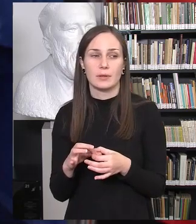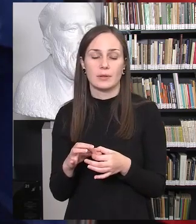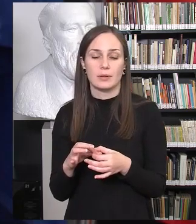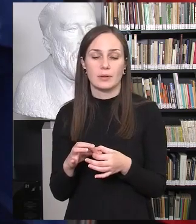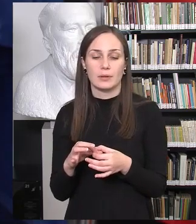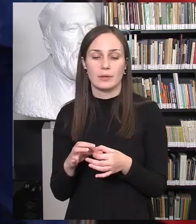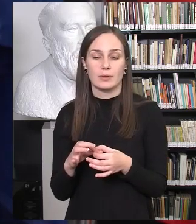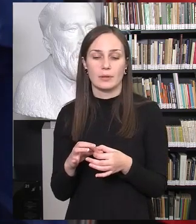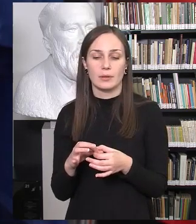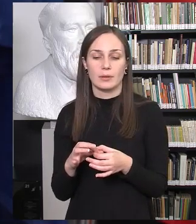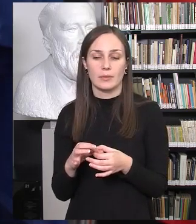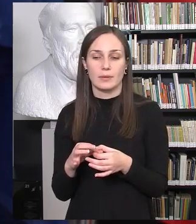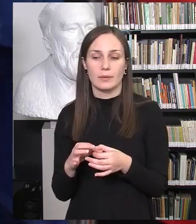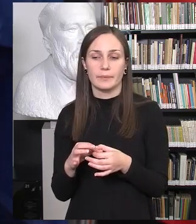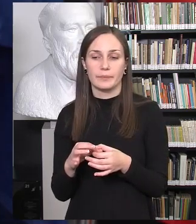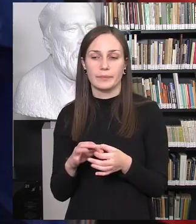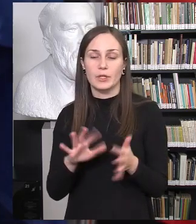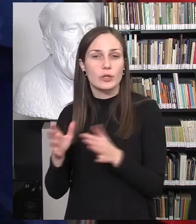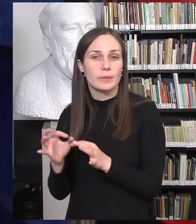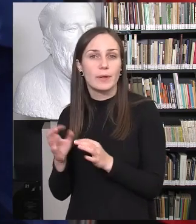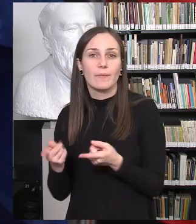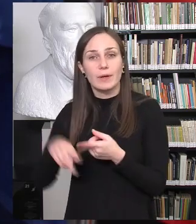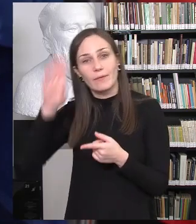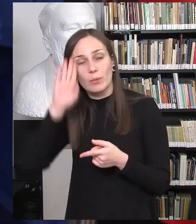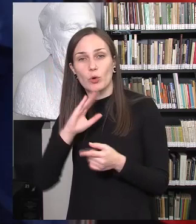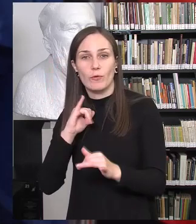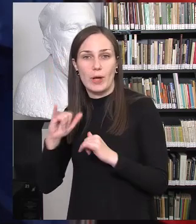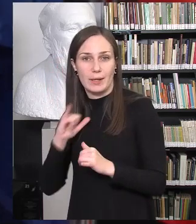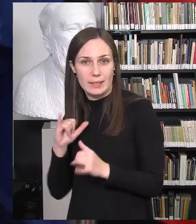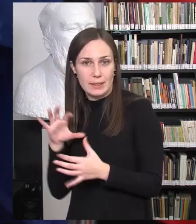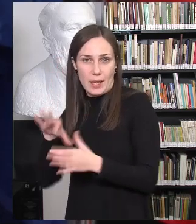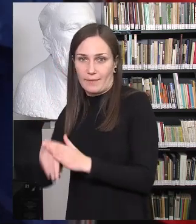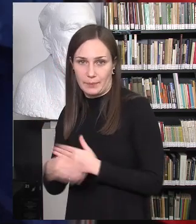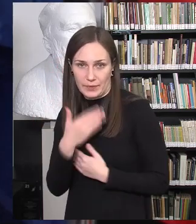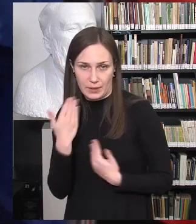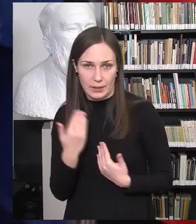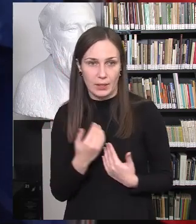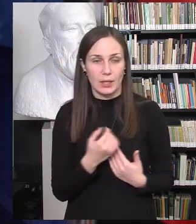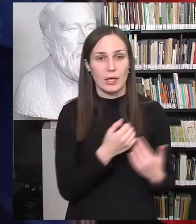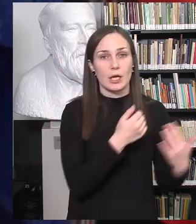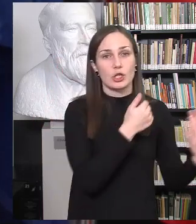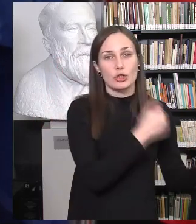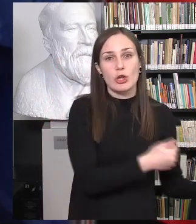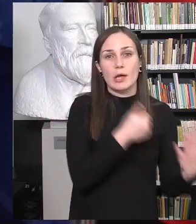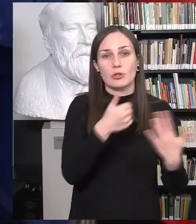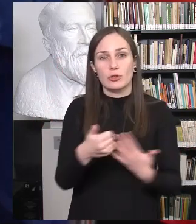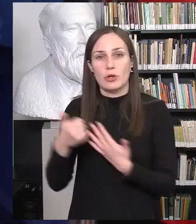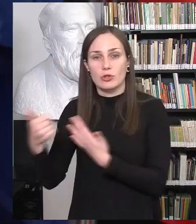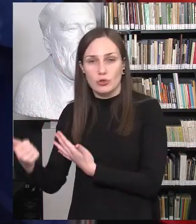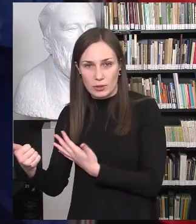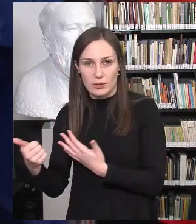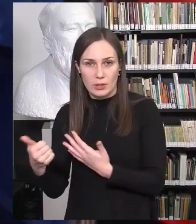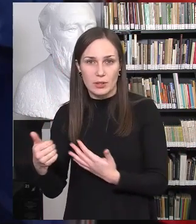priskirtus kažkokius tai lyties vaidmenys, kas šeštas tarp vyresnių jau žymėjo, kad dėl